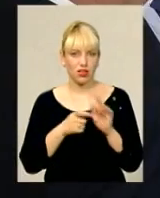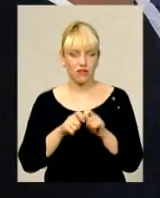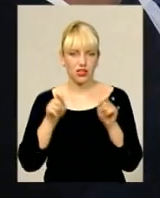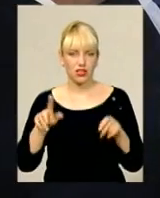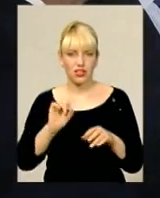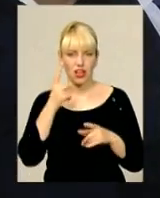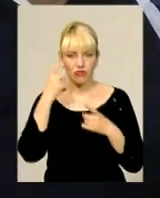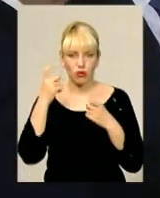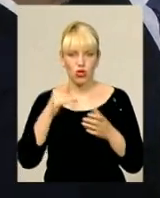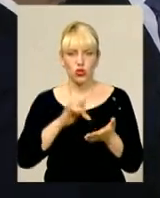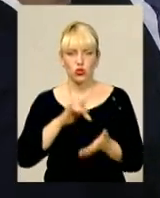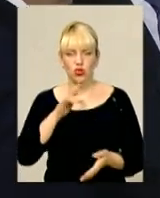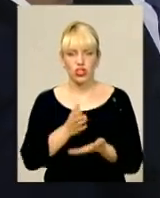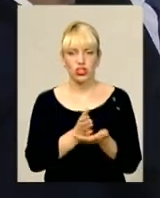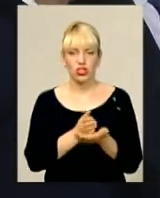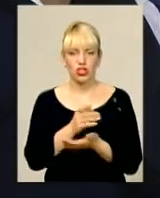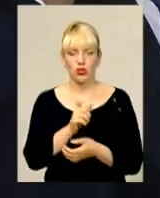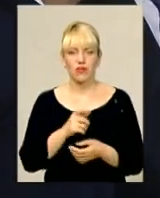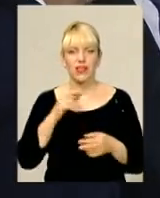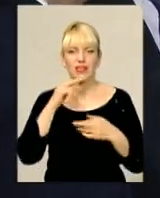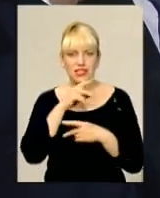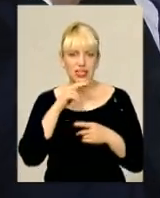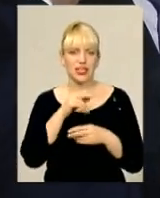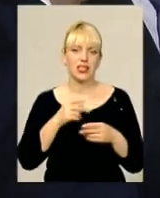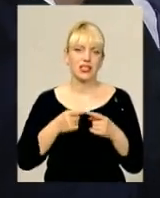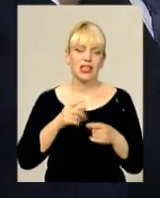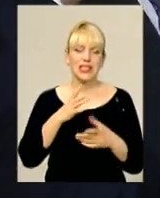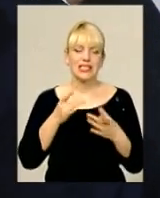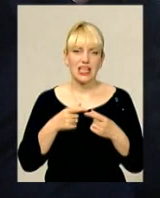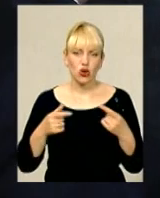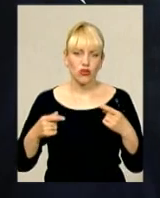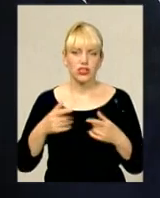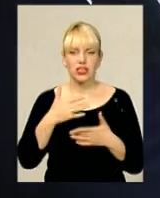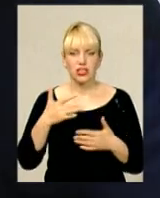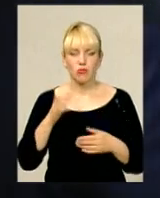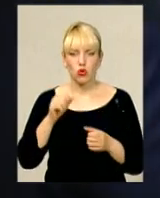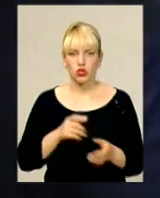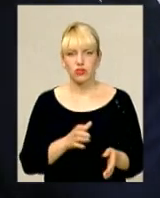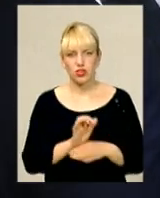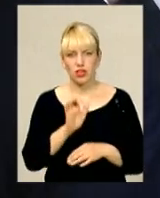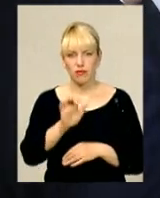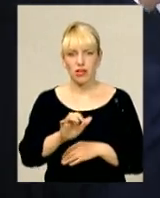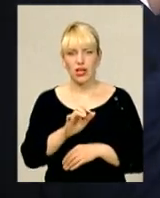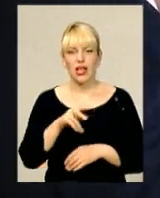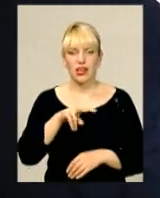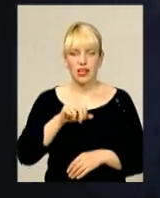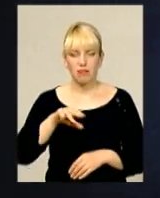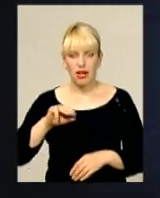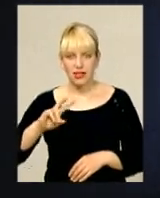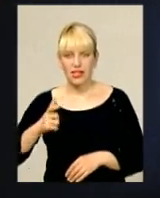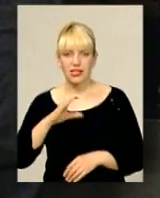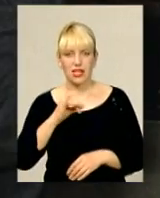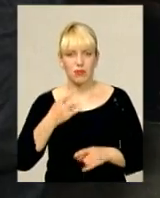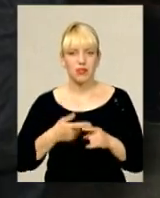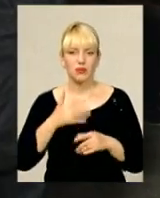інформацією вже столичних чиновників, ліки, сироватки та вакцини для щеплень можуть надійти до медзакладів вже у липні-серпні. Утім, це вже не